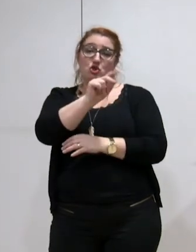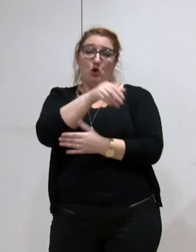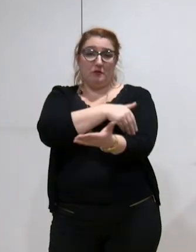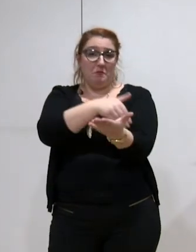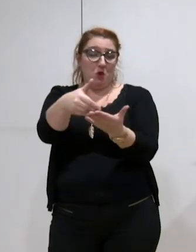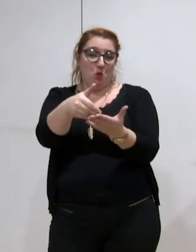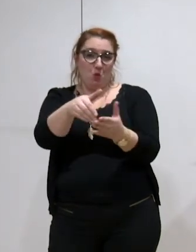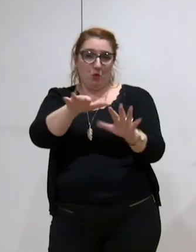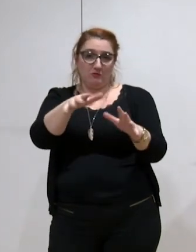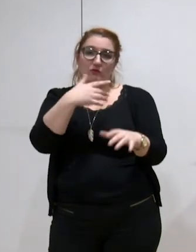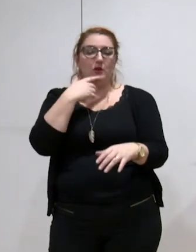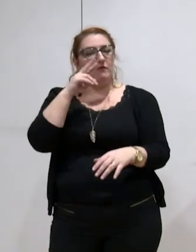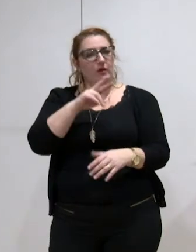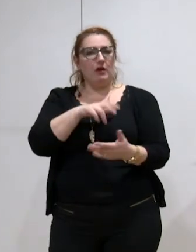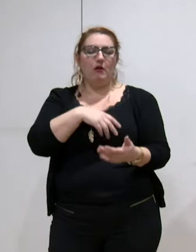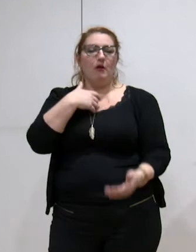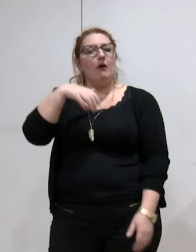transferts importants.